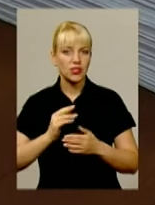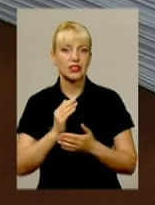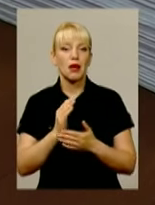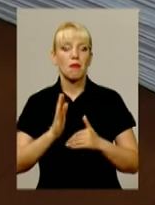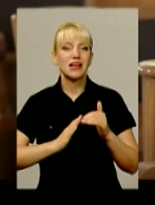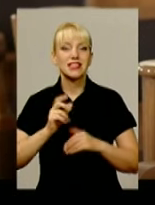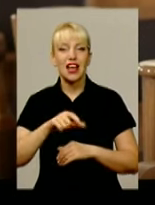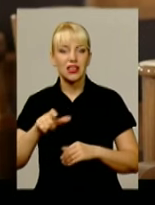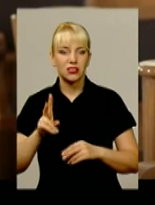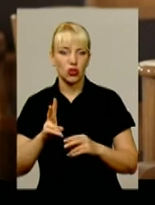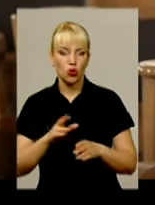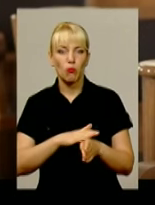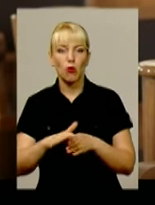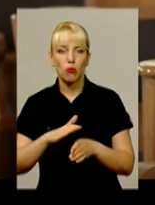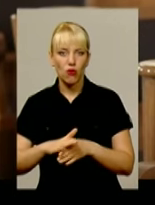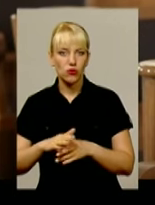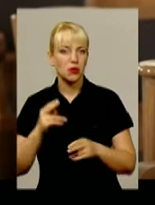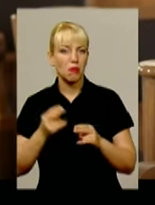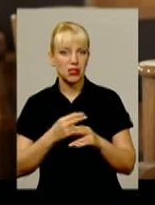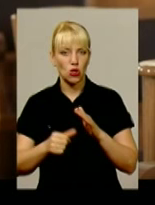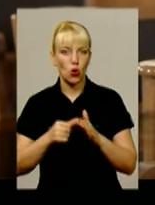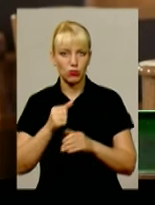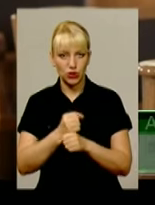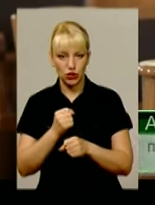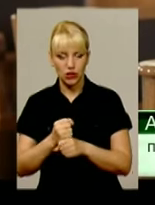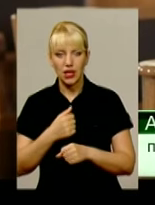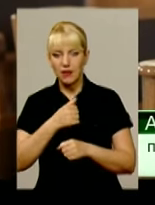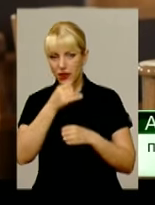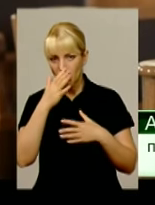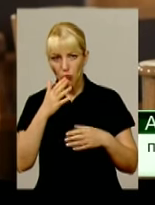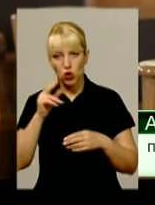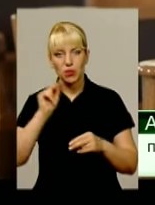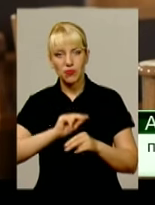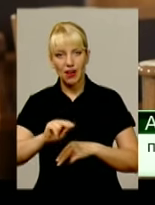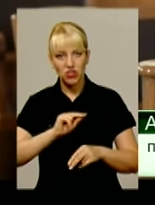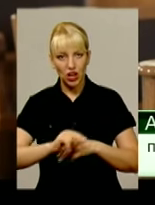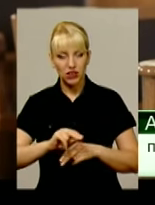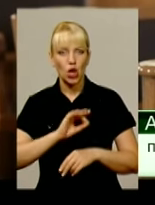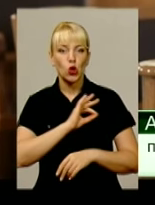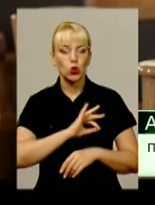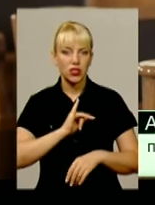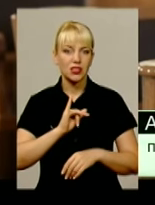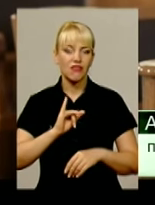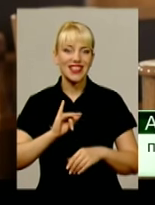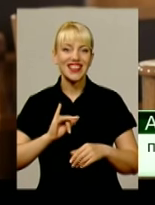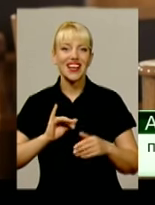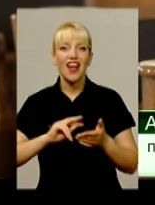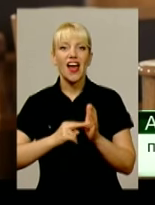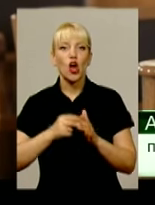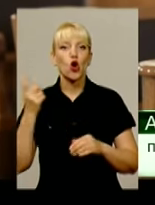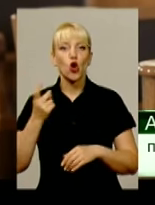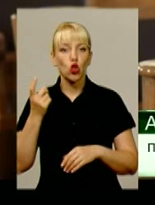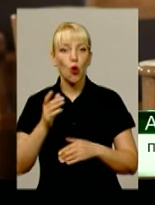ряди безробітних. Ми не можемо навчати наперед безробітних юристів і економістів. Зв'язок